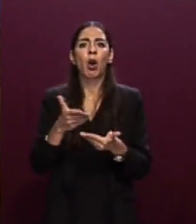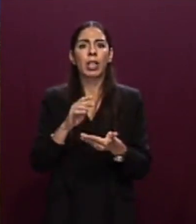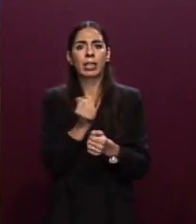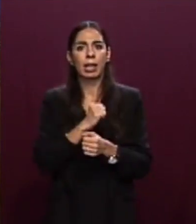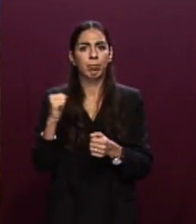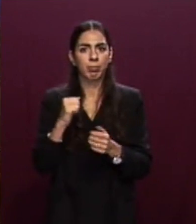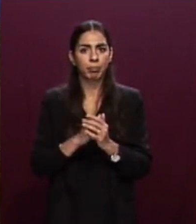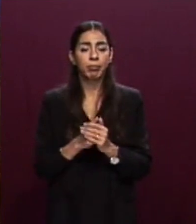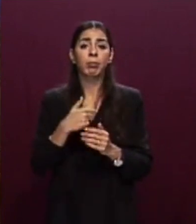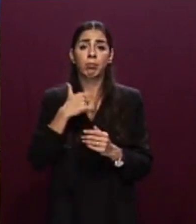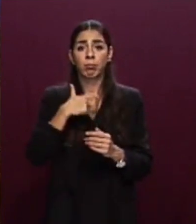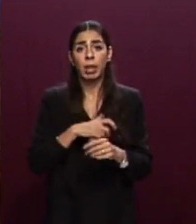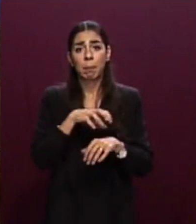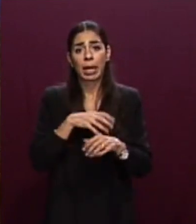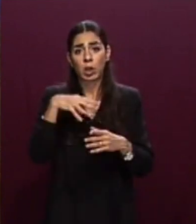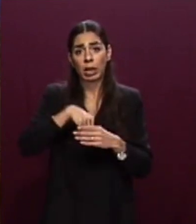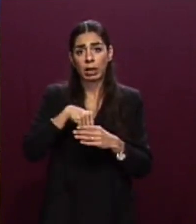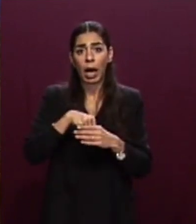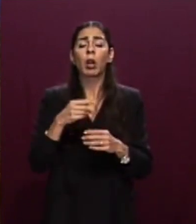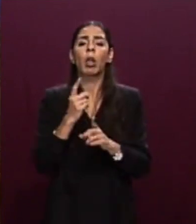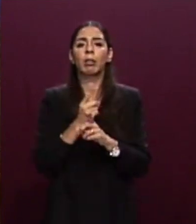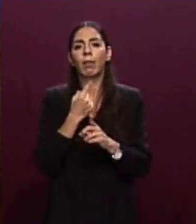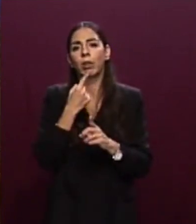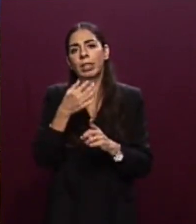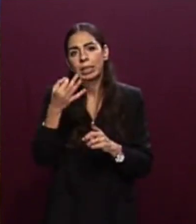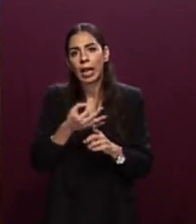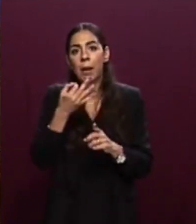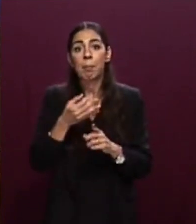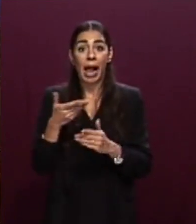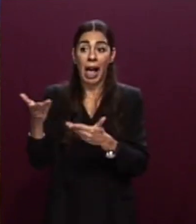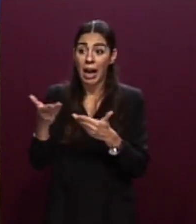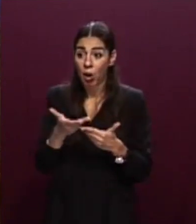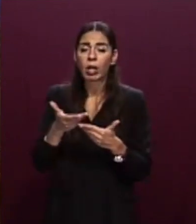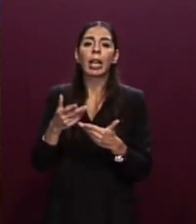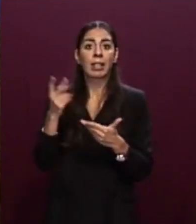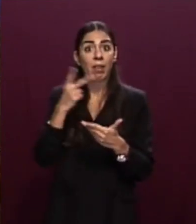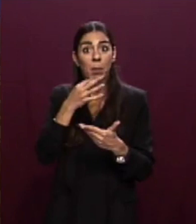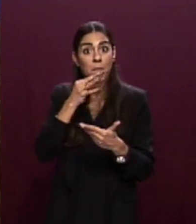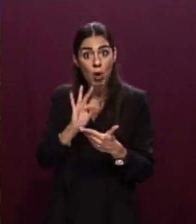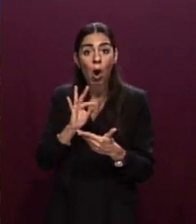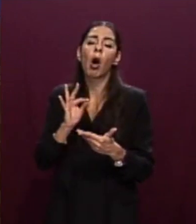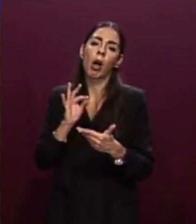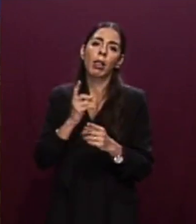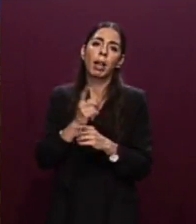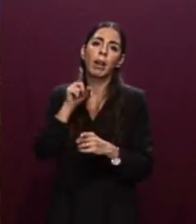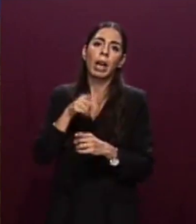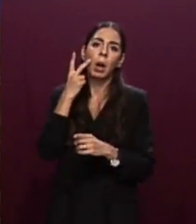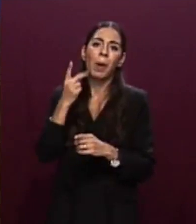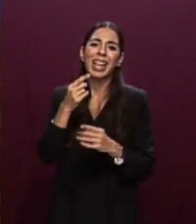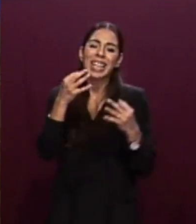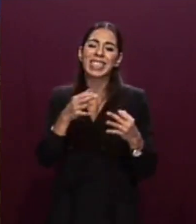sempre considerare che la sostenibilità dell'accoglienza si misura anche in termini di impatto su la sicurezza delle nostre comunità.